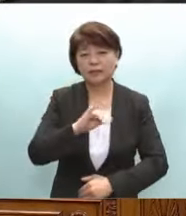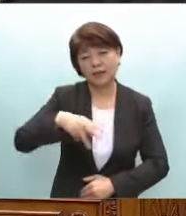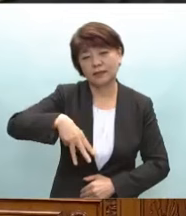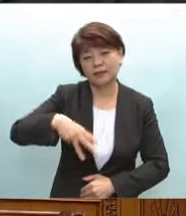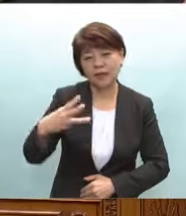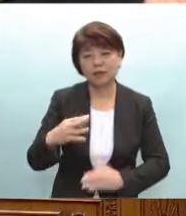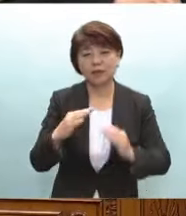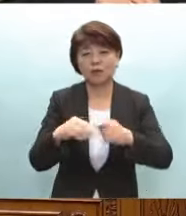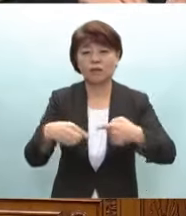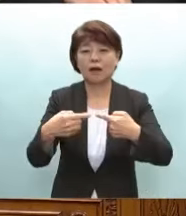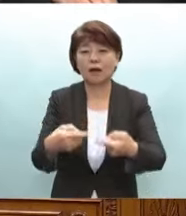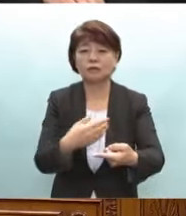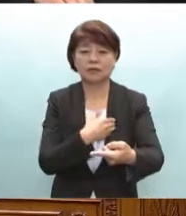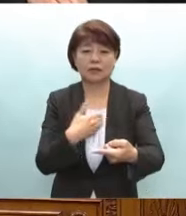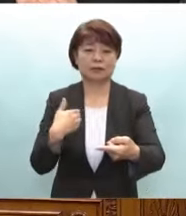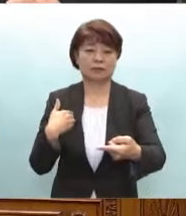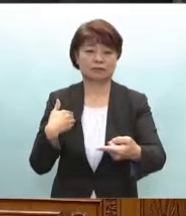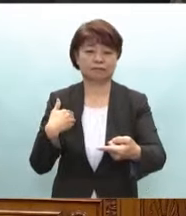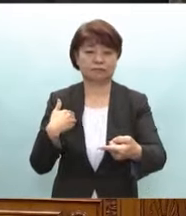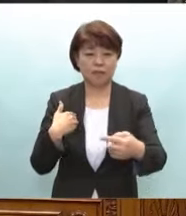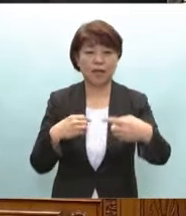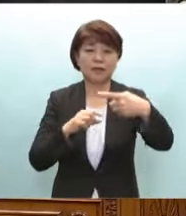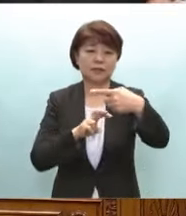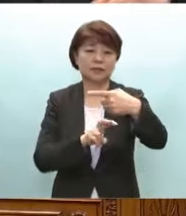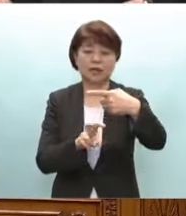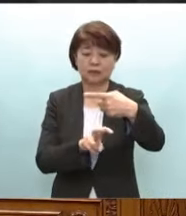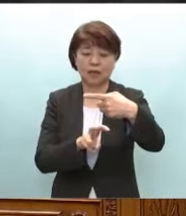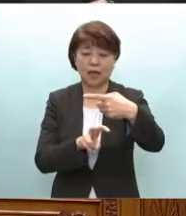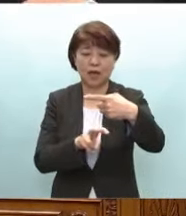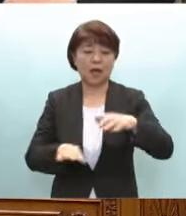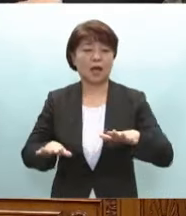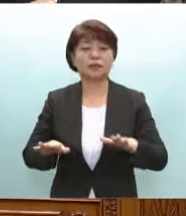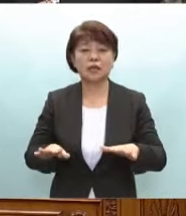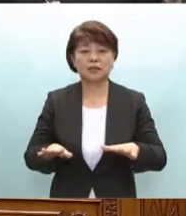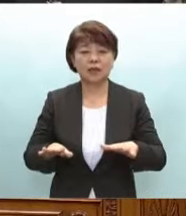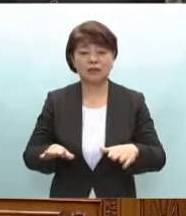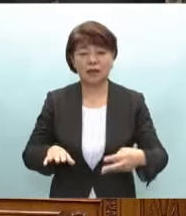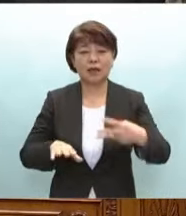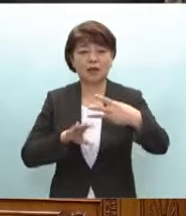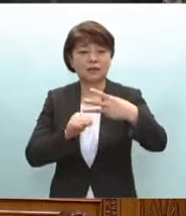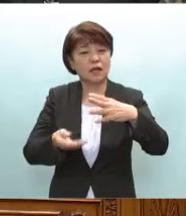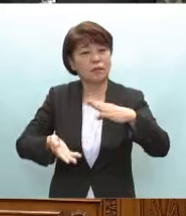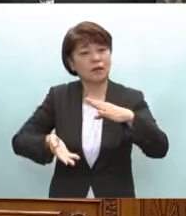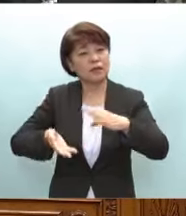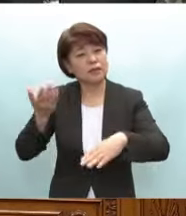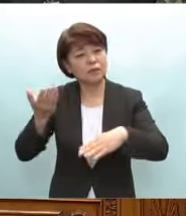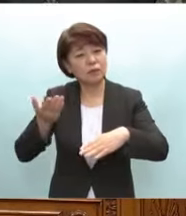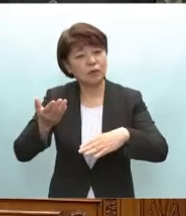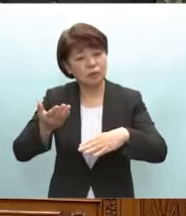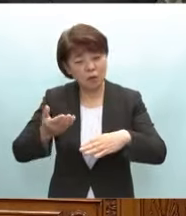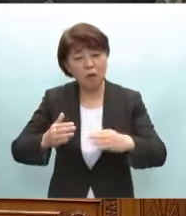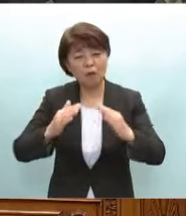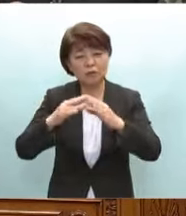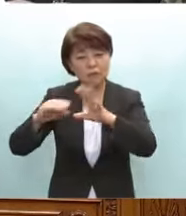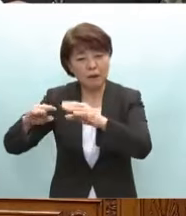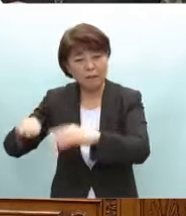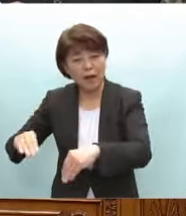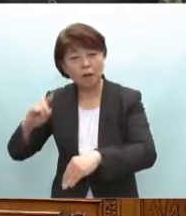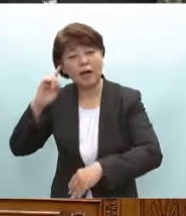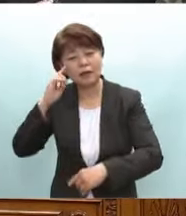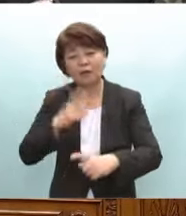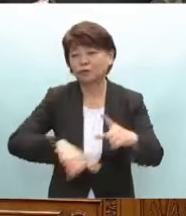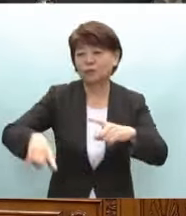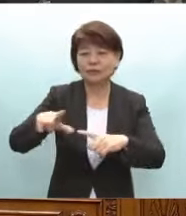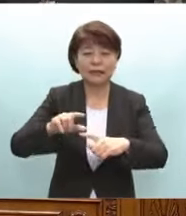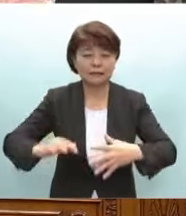れております1月20日現在で3万を超えた住宅被害等数を考えようとさらなる建設が